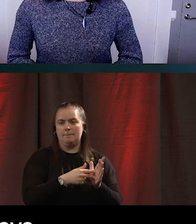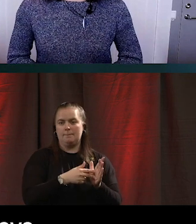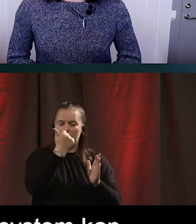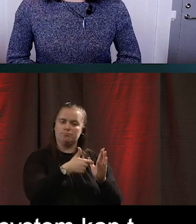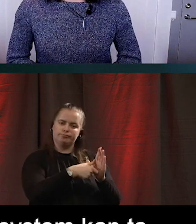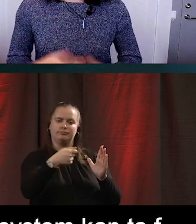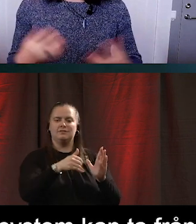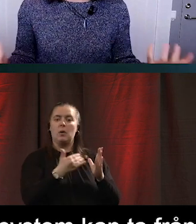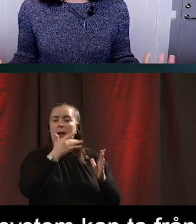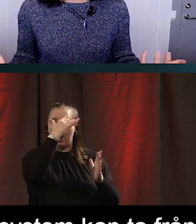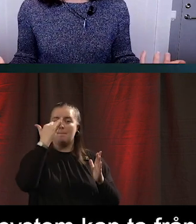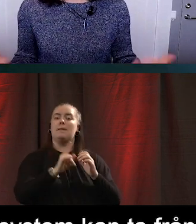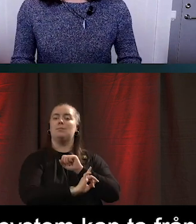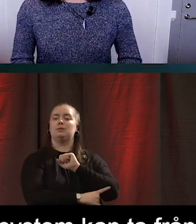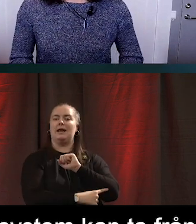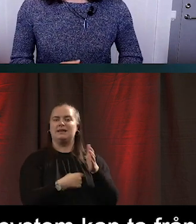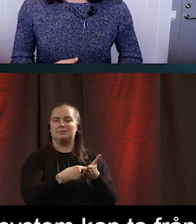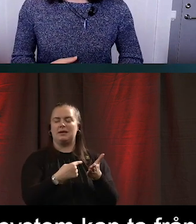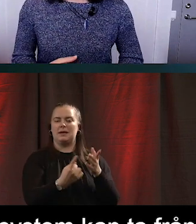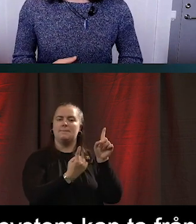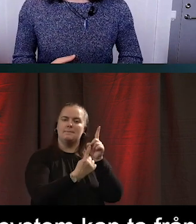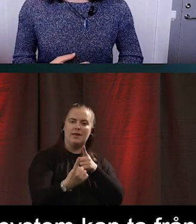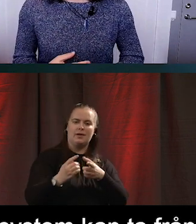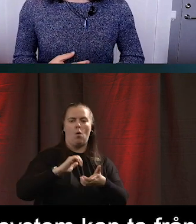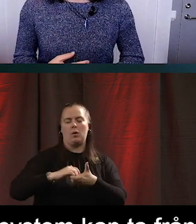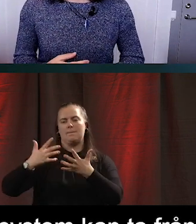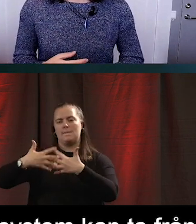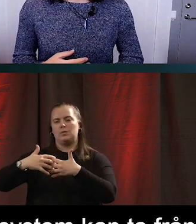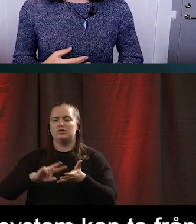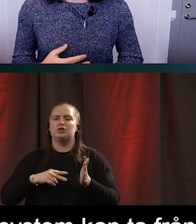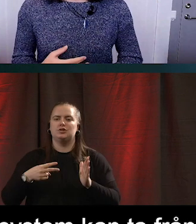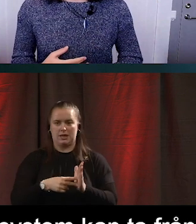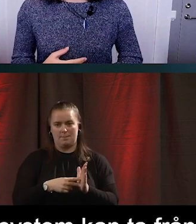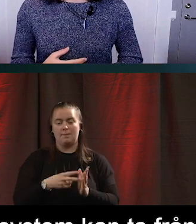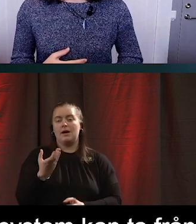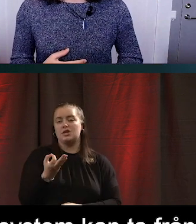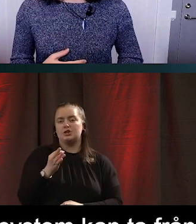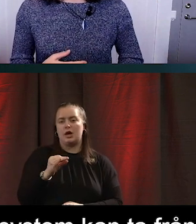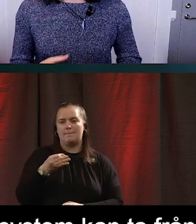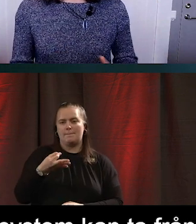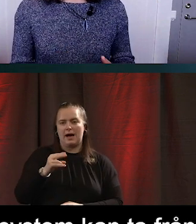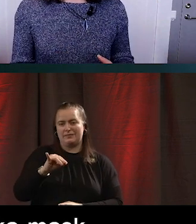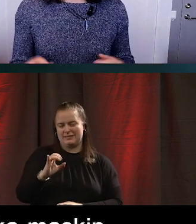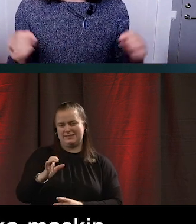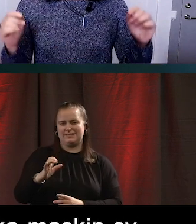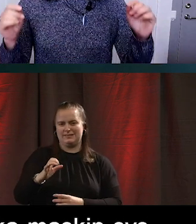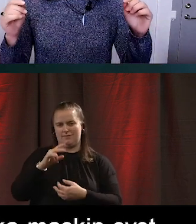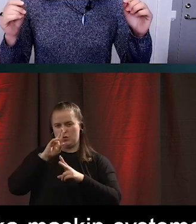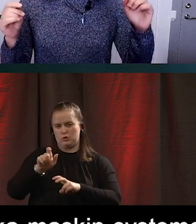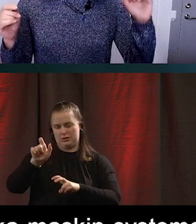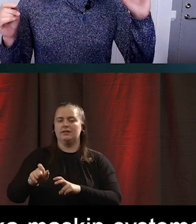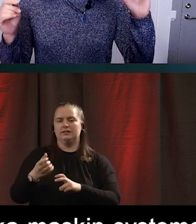beprövad modell som heter männissystemet. Och det är forskaren Chapanis som är ursprung till den här idén från början.